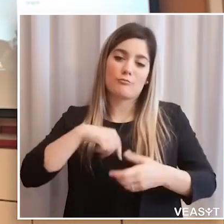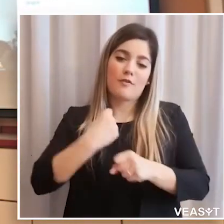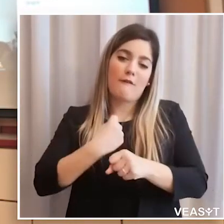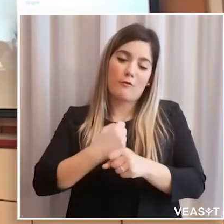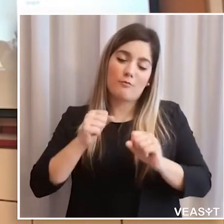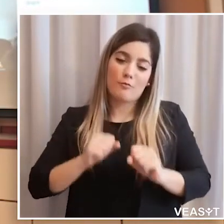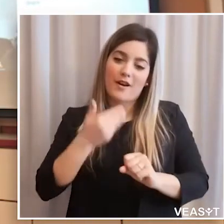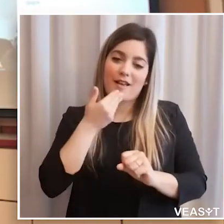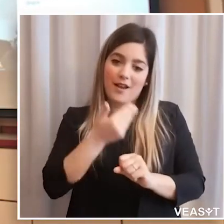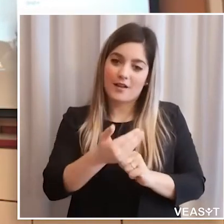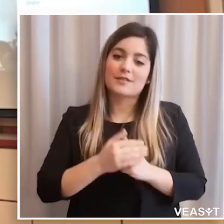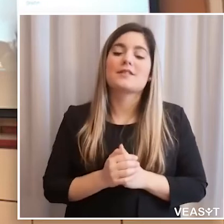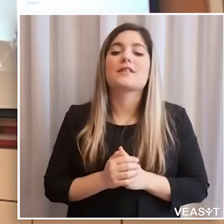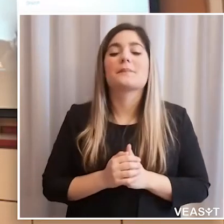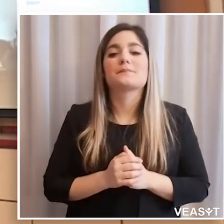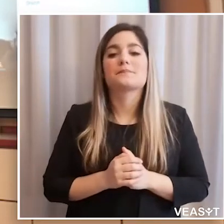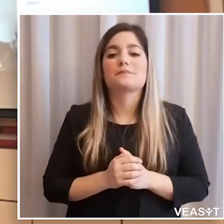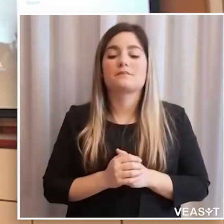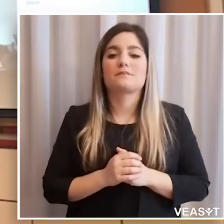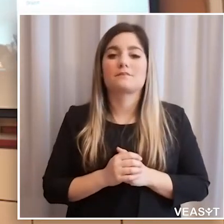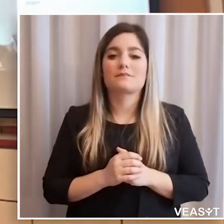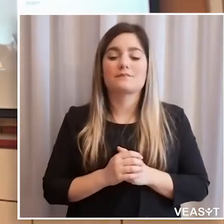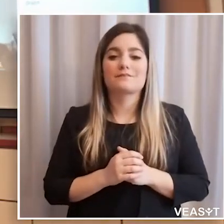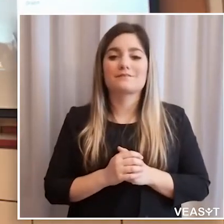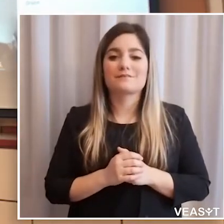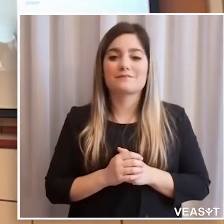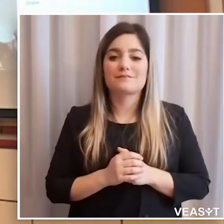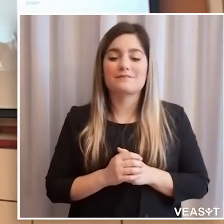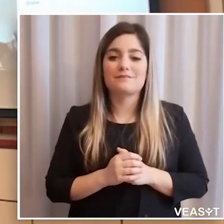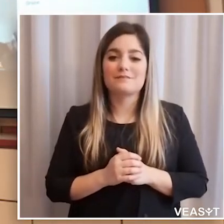per gli spazi che ci hanno messo a disposizione.